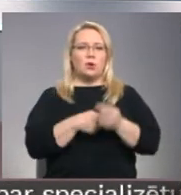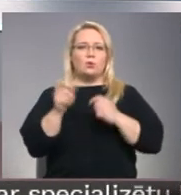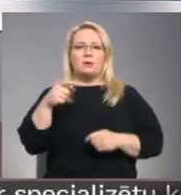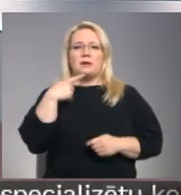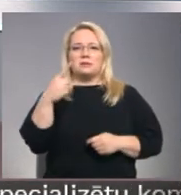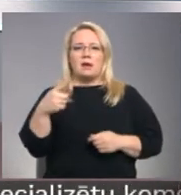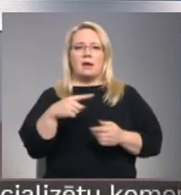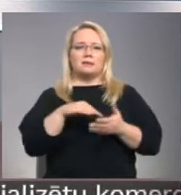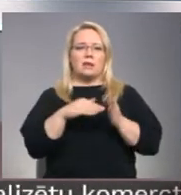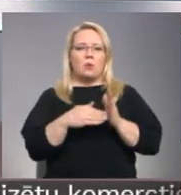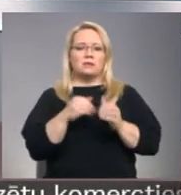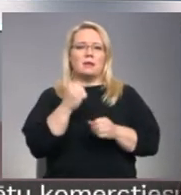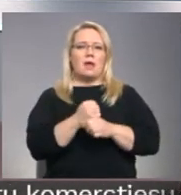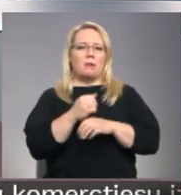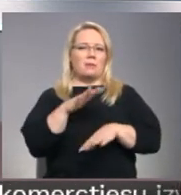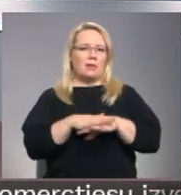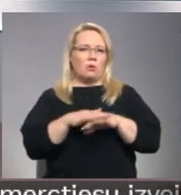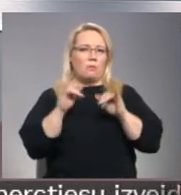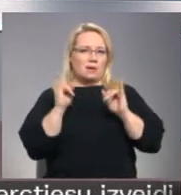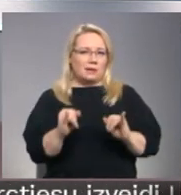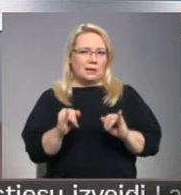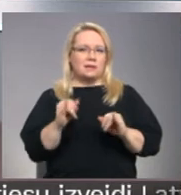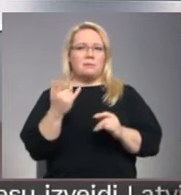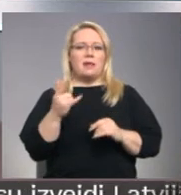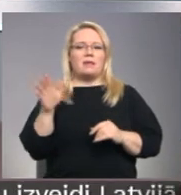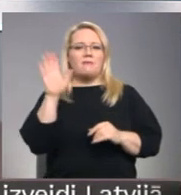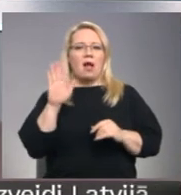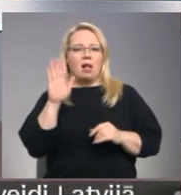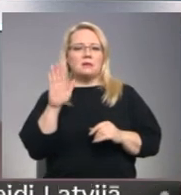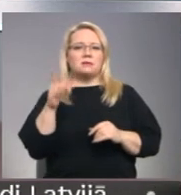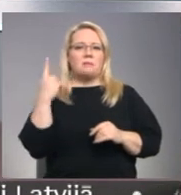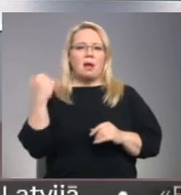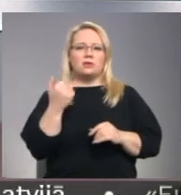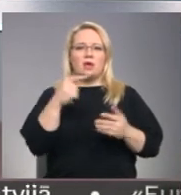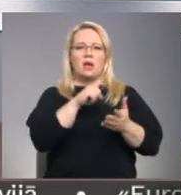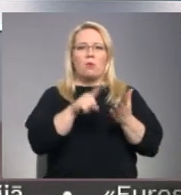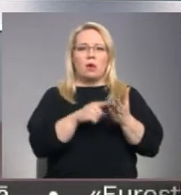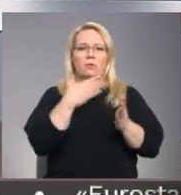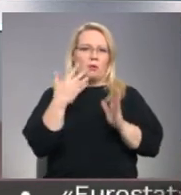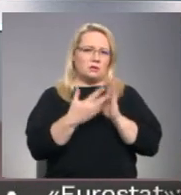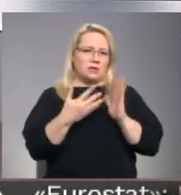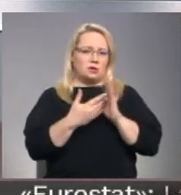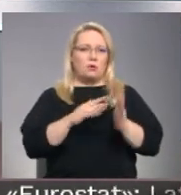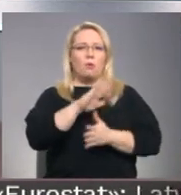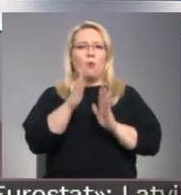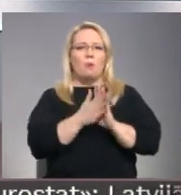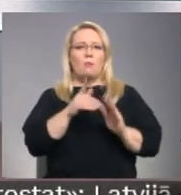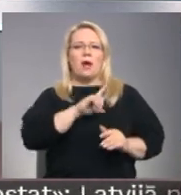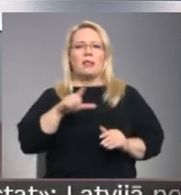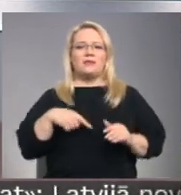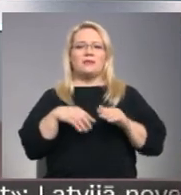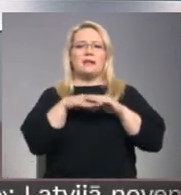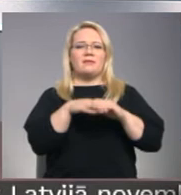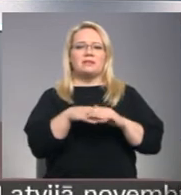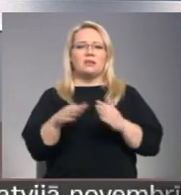situācija darba tirgū pasliktinās, taču valsts pērni jautājumu nav risinājusi. Kopumā gan Latvijas investīcija vidas vērtējums pagājušā